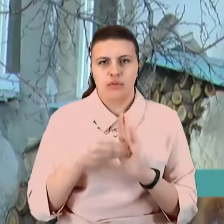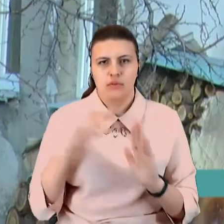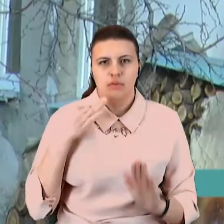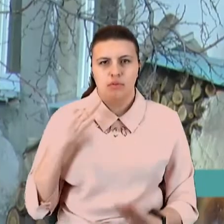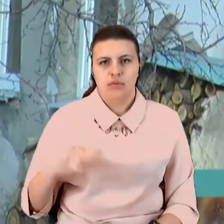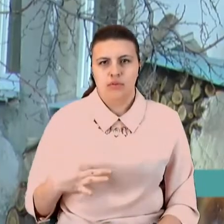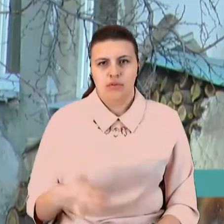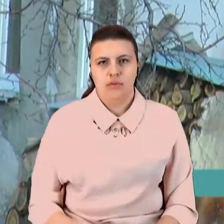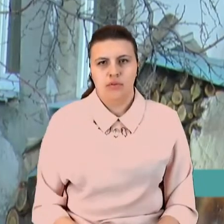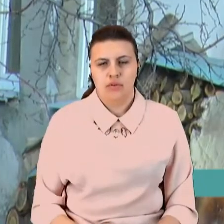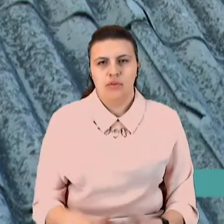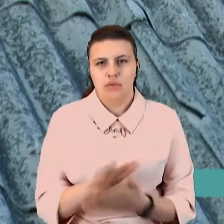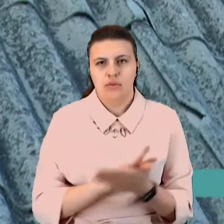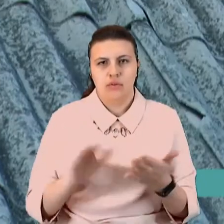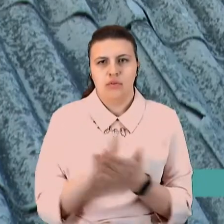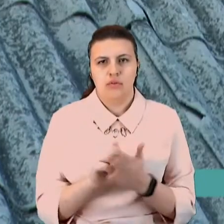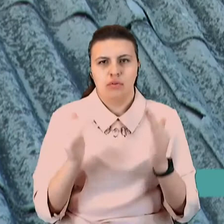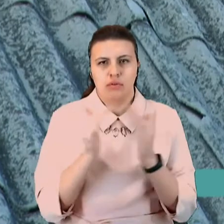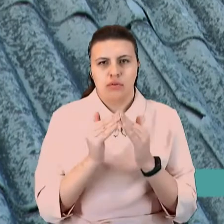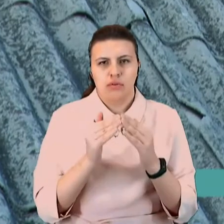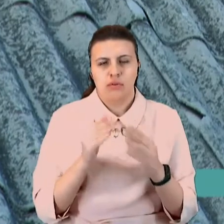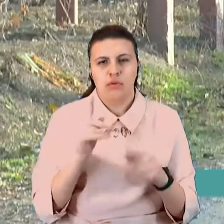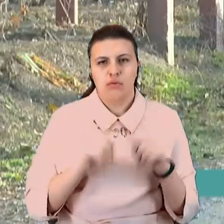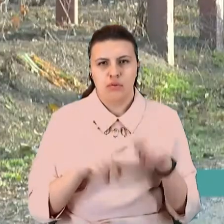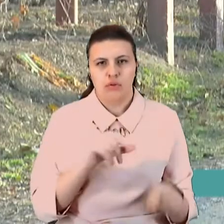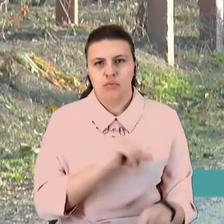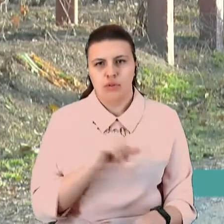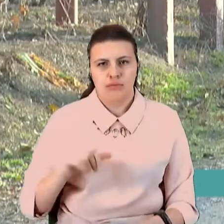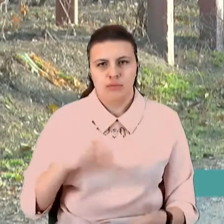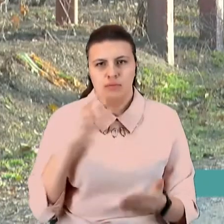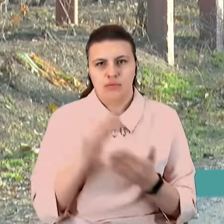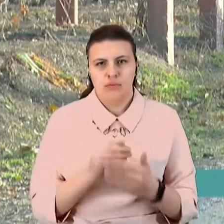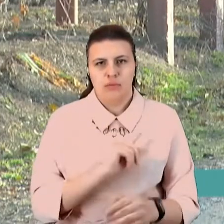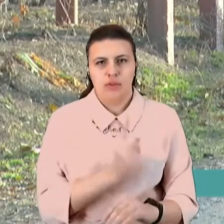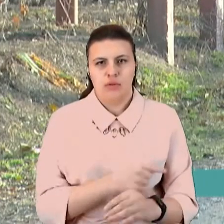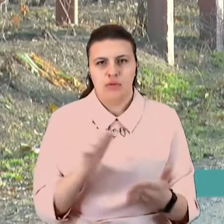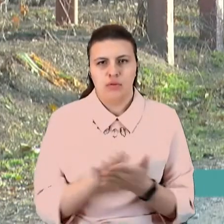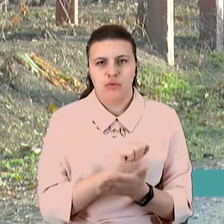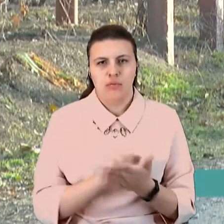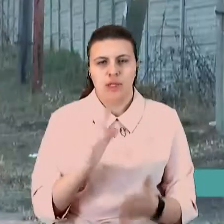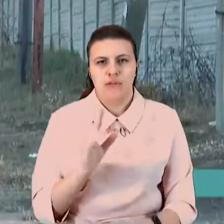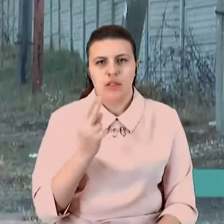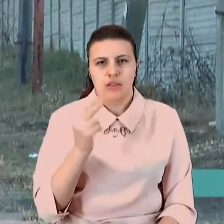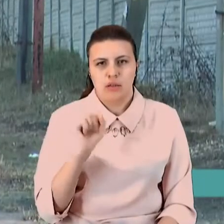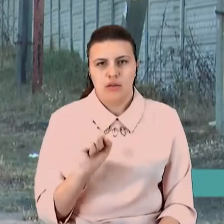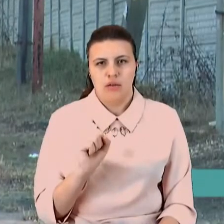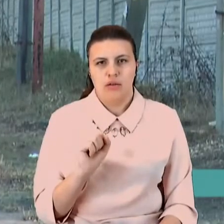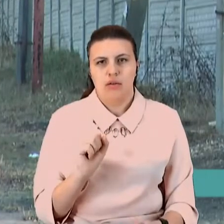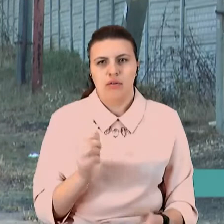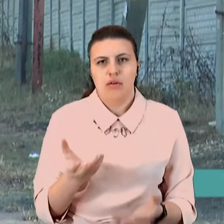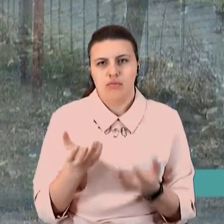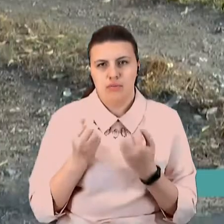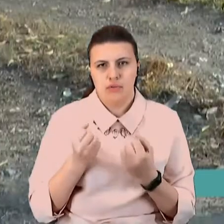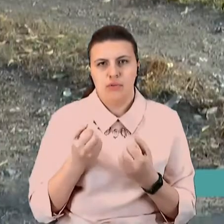Зруйнований дах родина Мандо ремонтувала власними силами. Документи до військово-цивільної адміністрації на утримання компенсації не